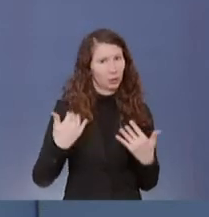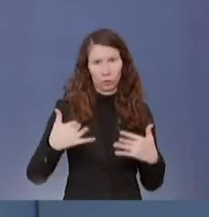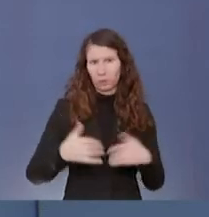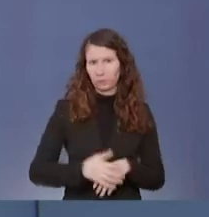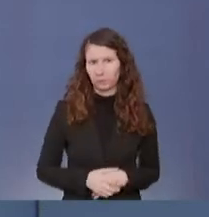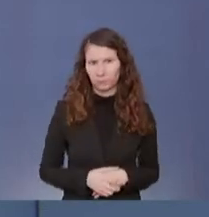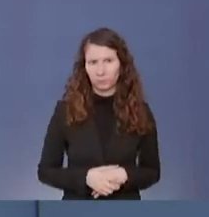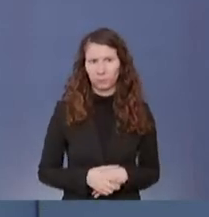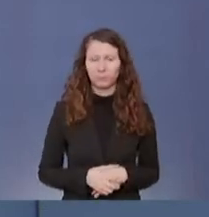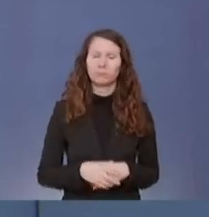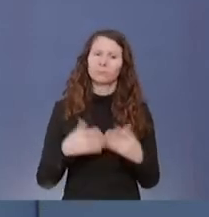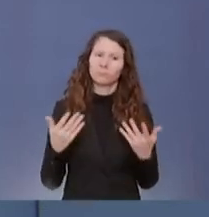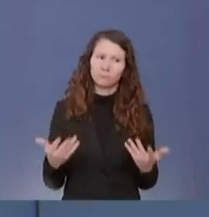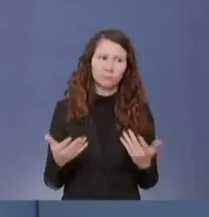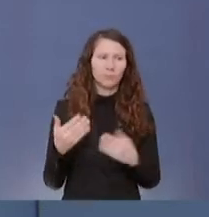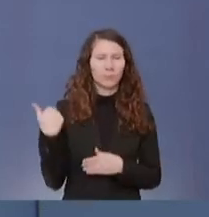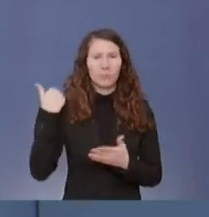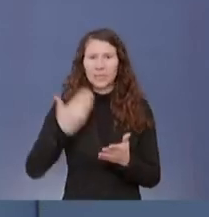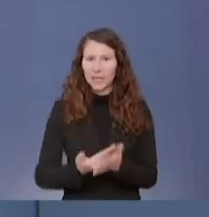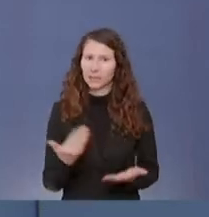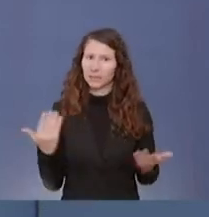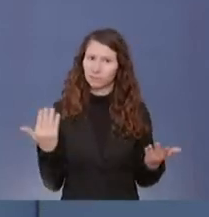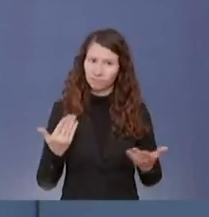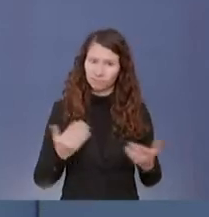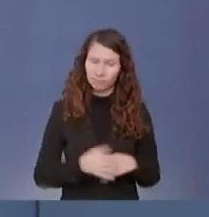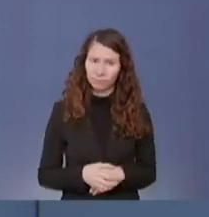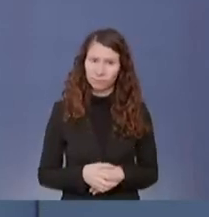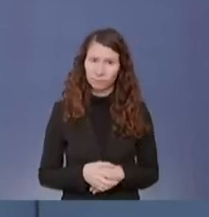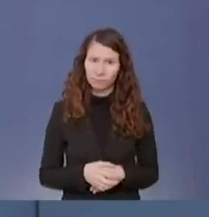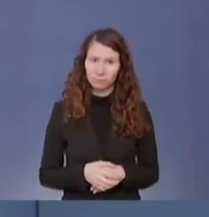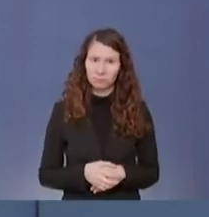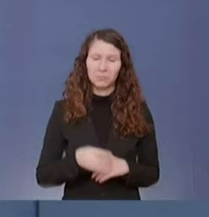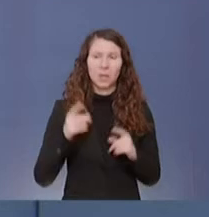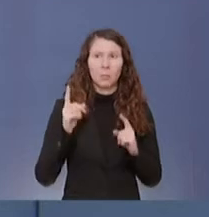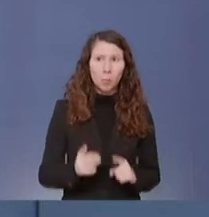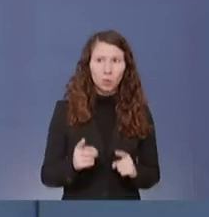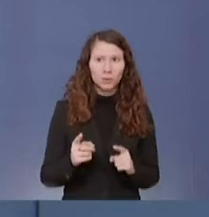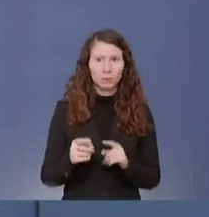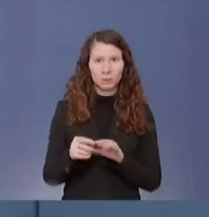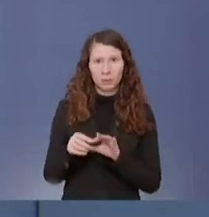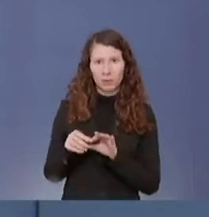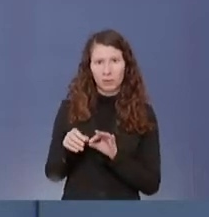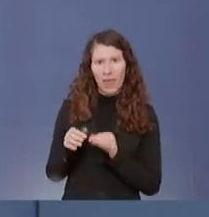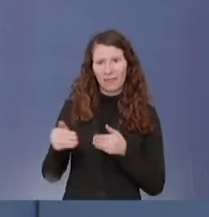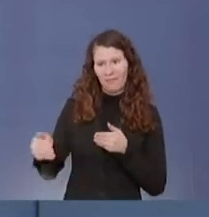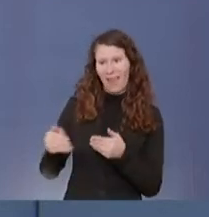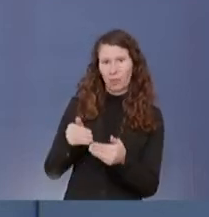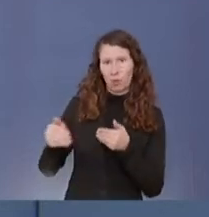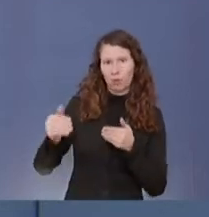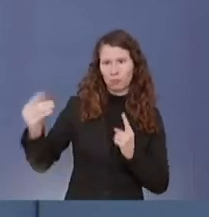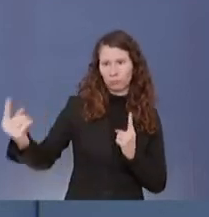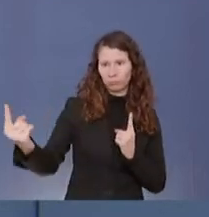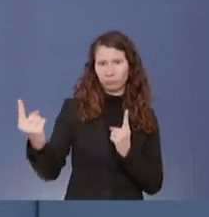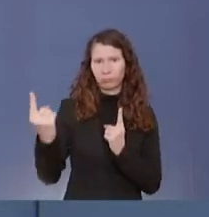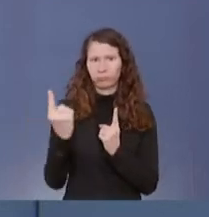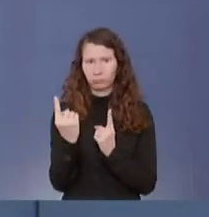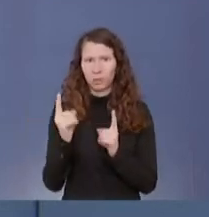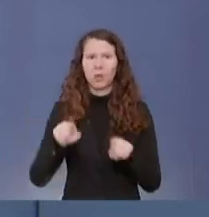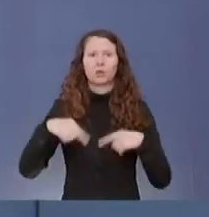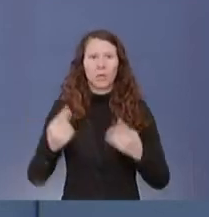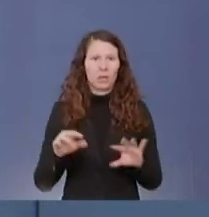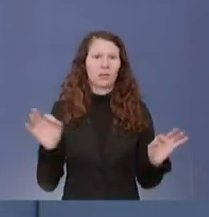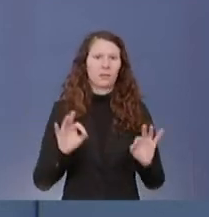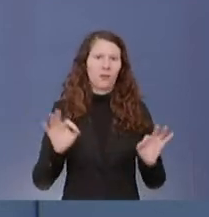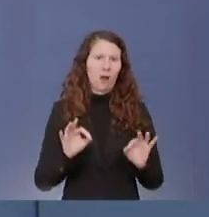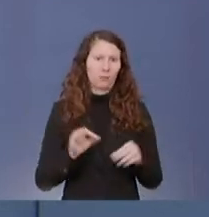so, dass sie innerhalb von so und so nah an jemandem dran sein müssen, um gefährdet zu sein. Jetzt ist es